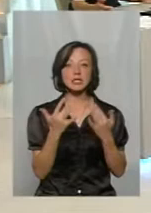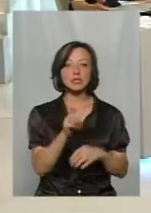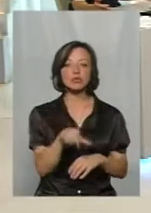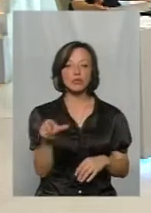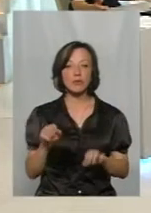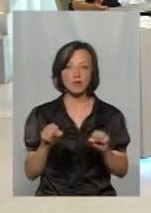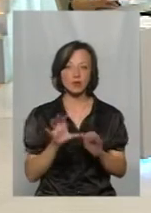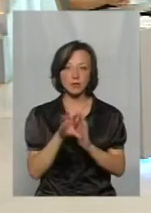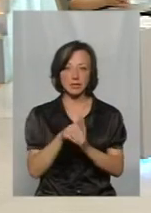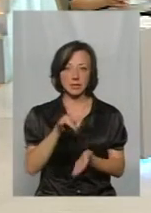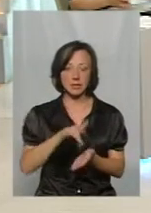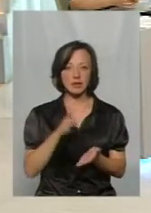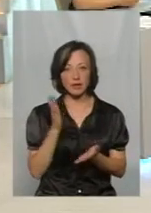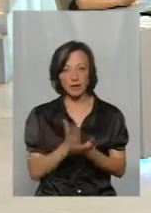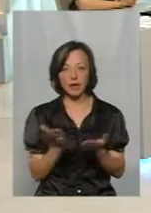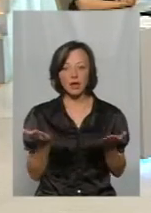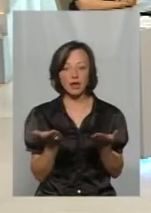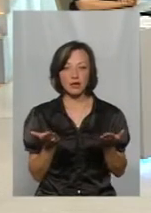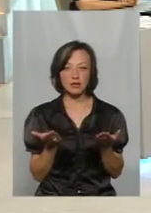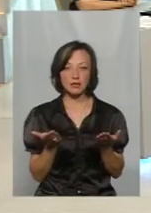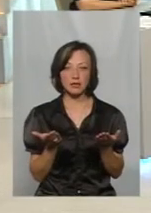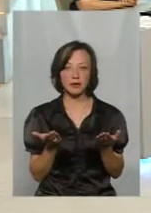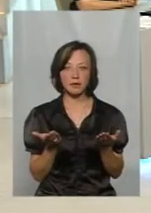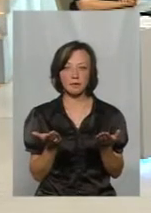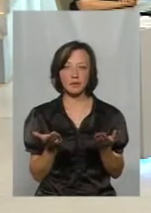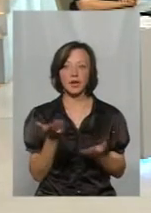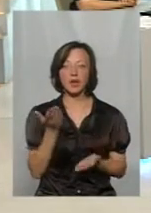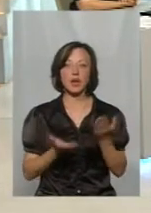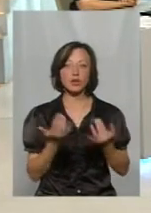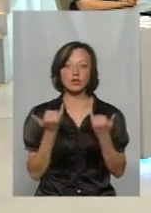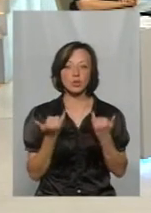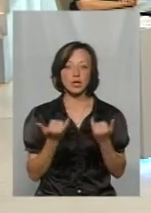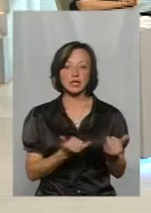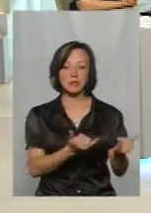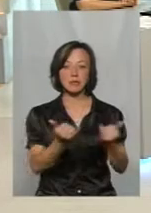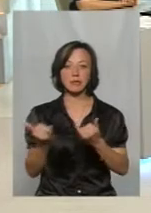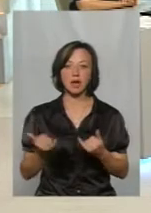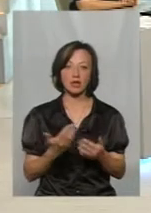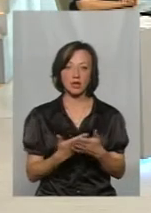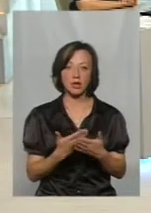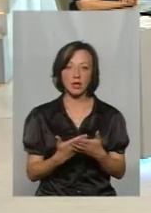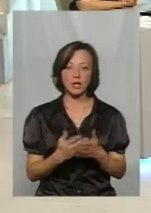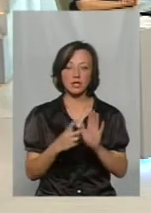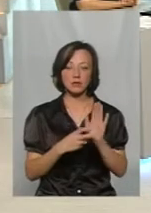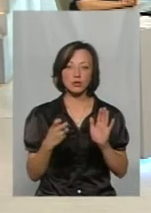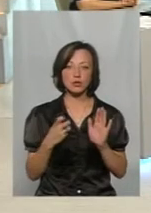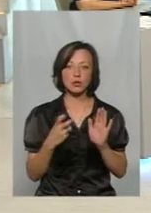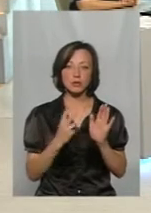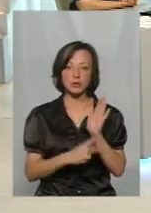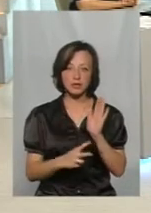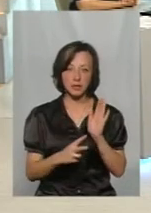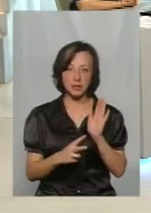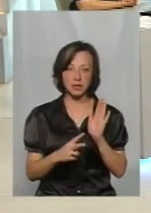містити сам центр? Є якісь? Ну, якщо ми на сьогодні забезпечили для 780